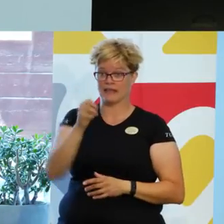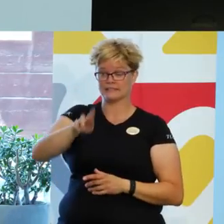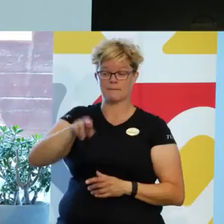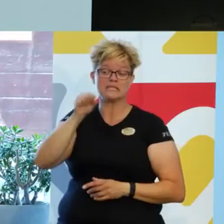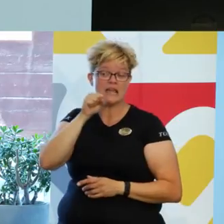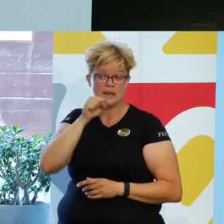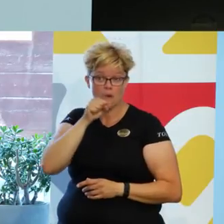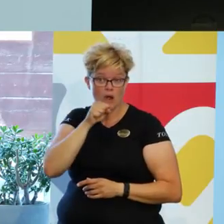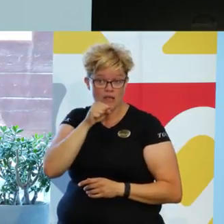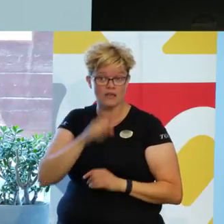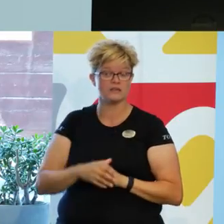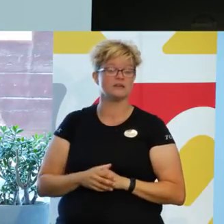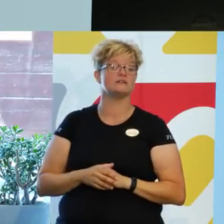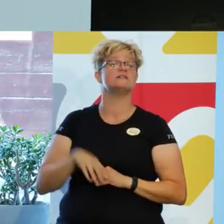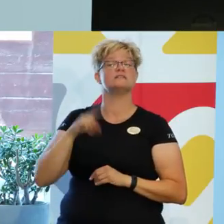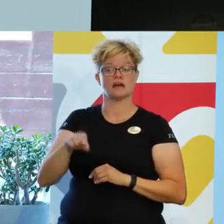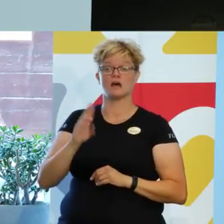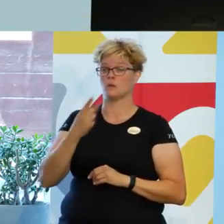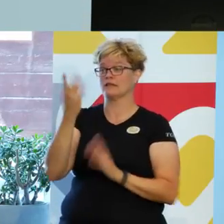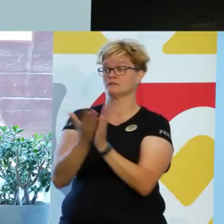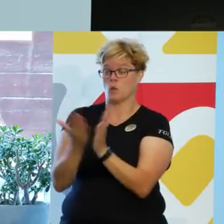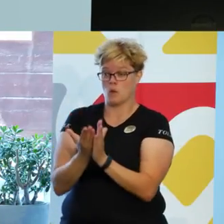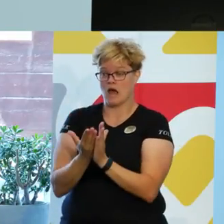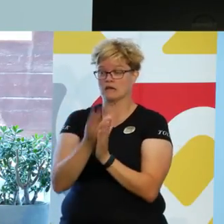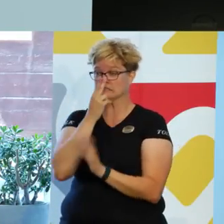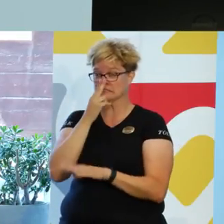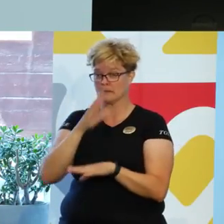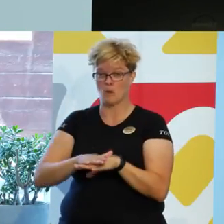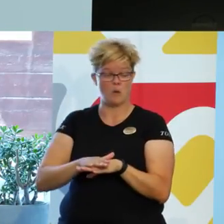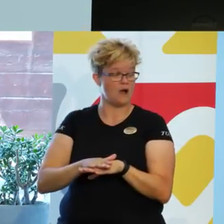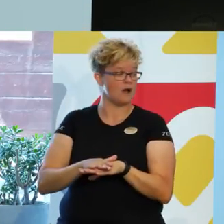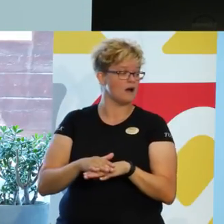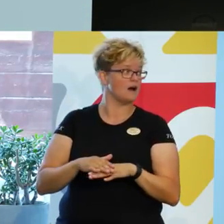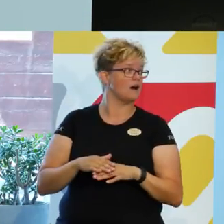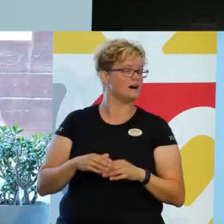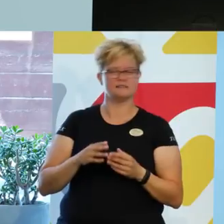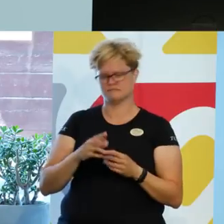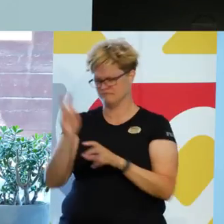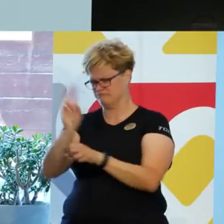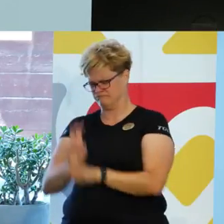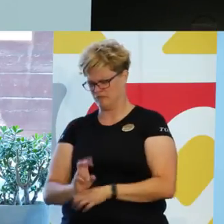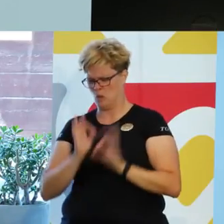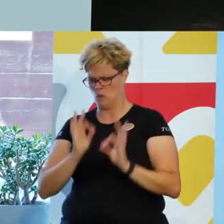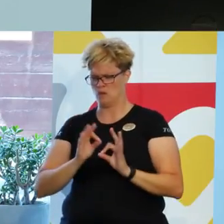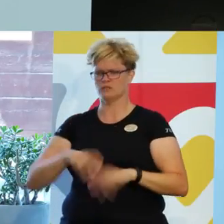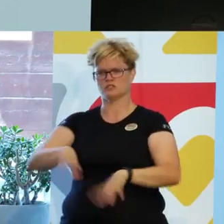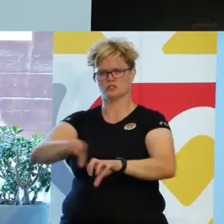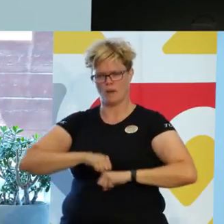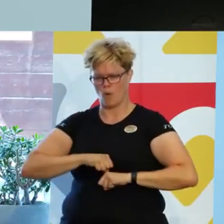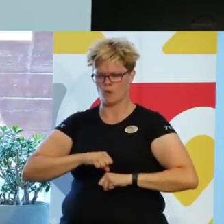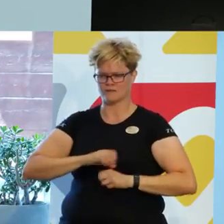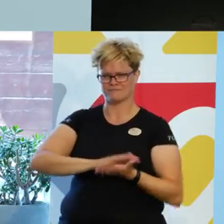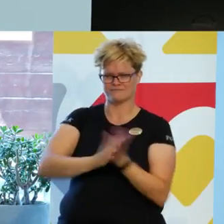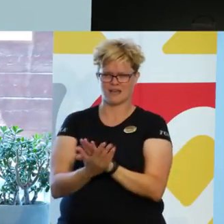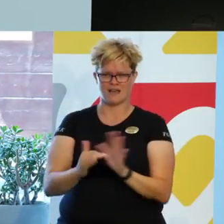Trelleborg till exempel. Där håller de på på en skola nu och tittar över mottagandet och övergången